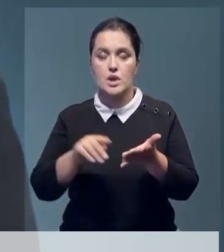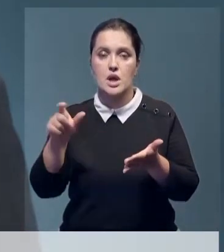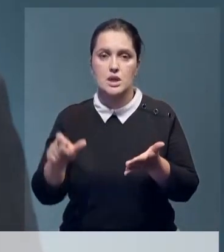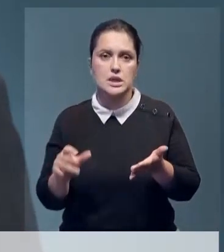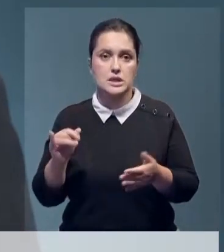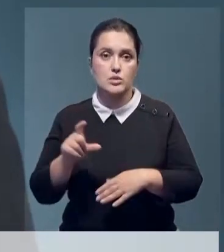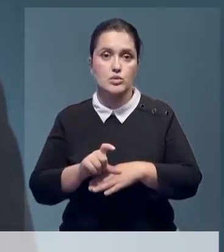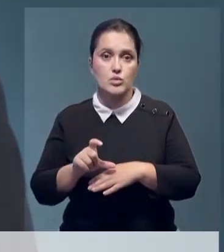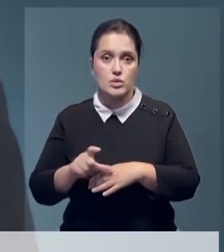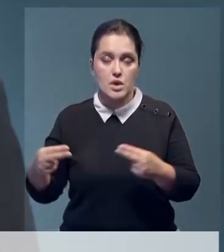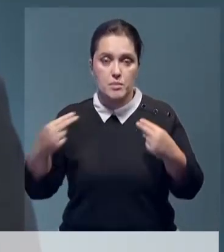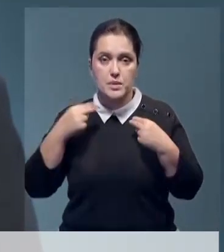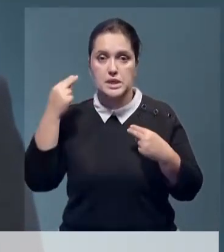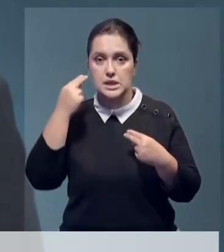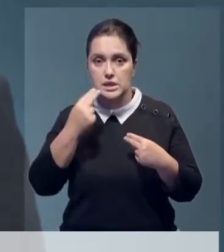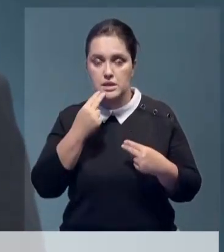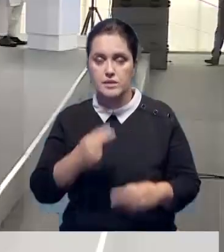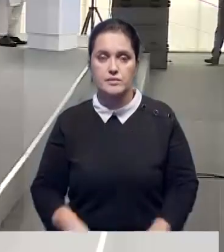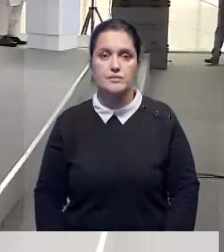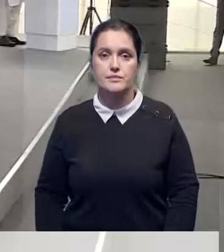знаю, из Турции, из Китая, всех стран.